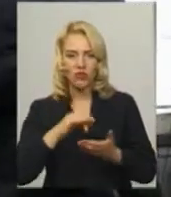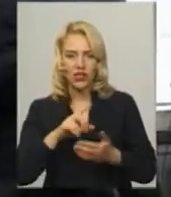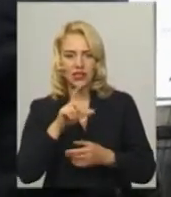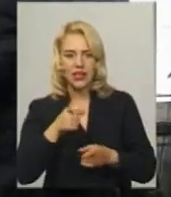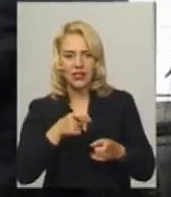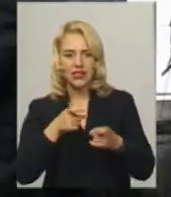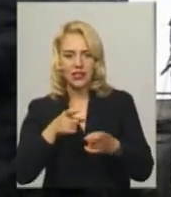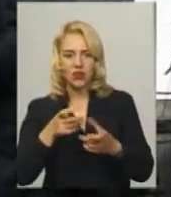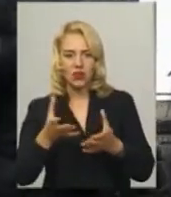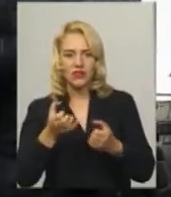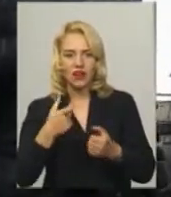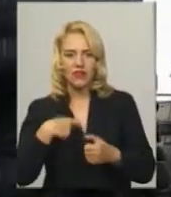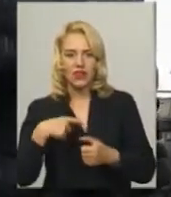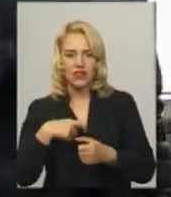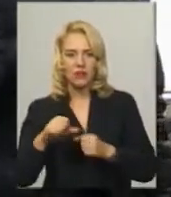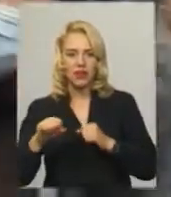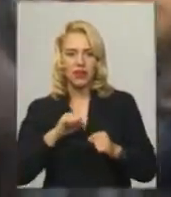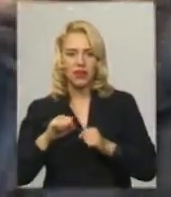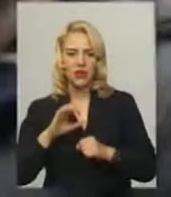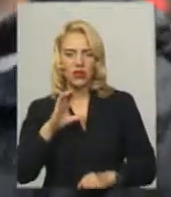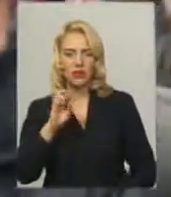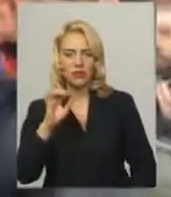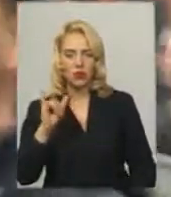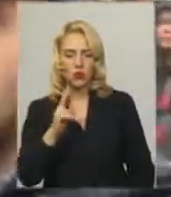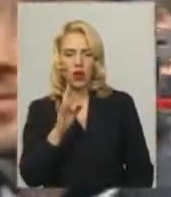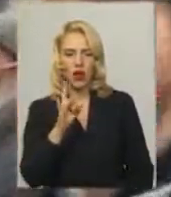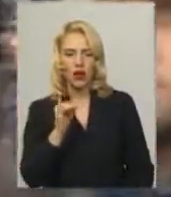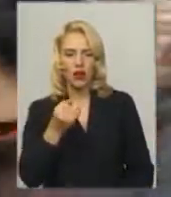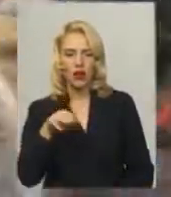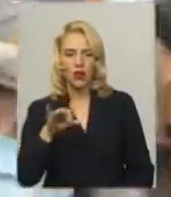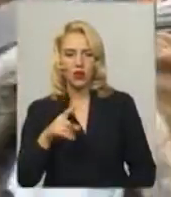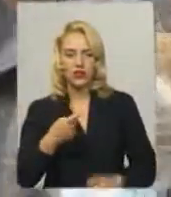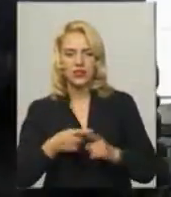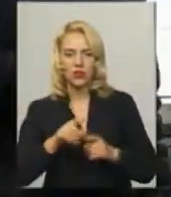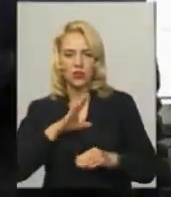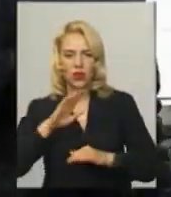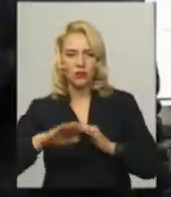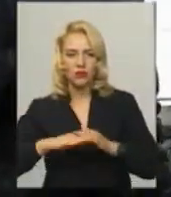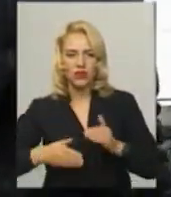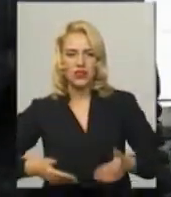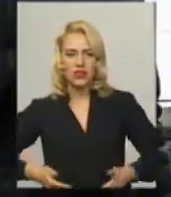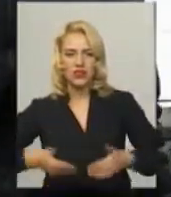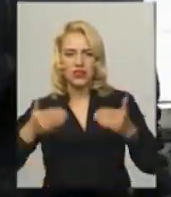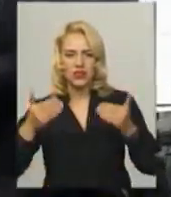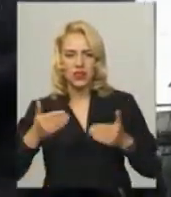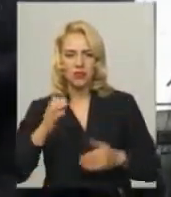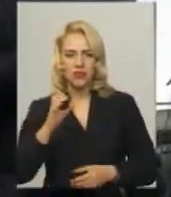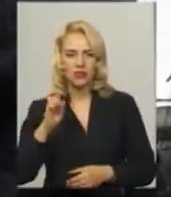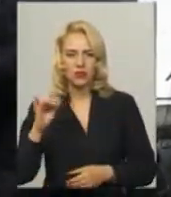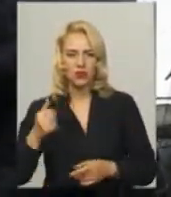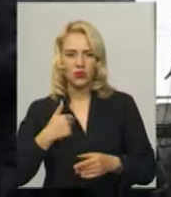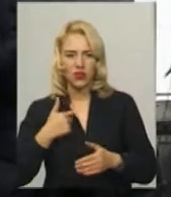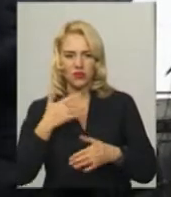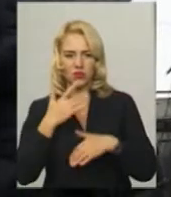себе тоді, що керівник обласного управління СБУ Віктор Крайтор. Вперше це сталося під стінами відомства. Вибачаю за цей прецедент і ми